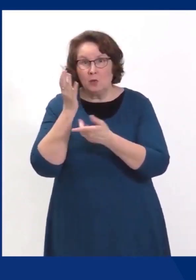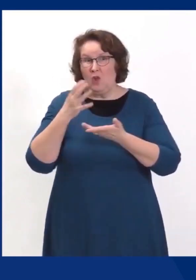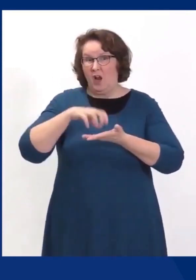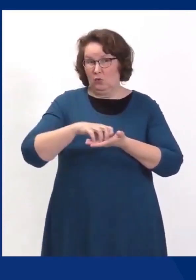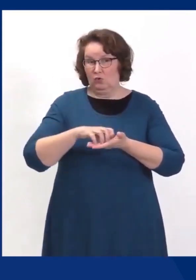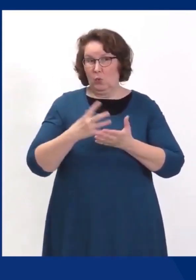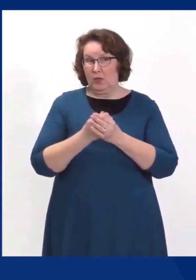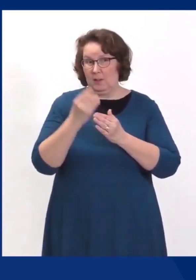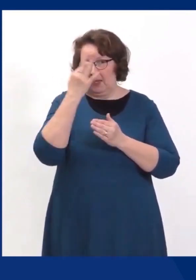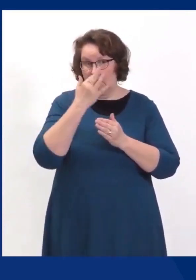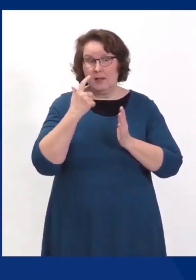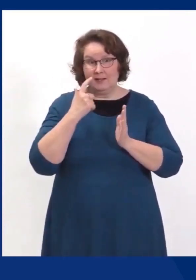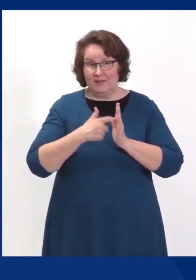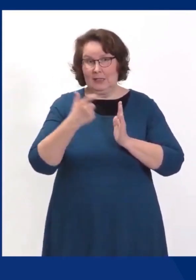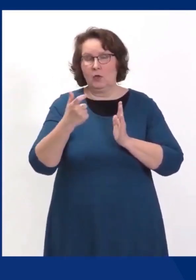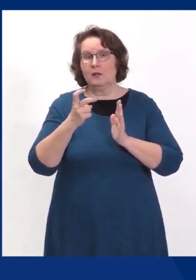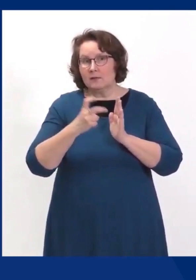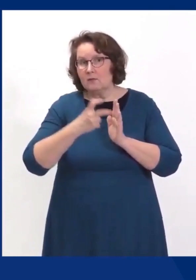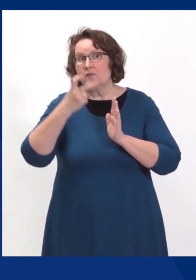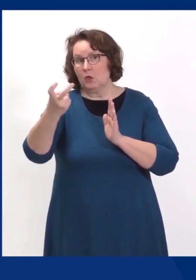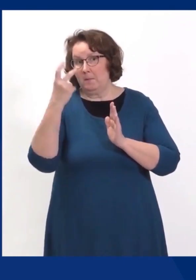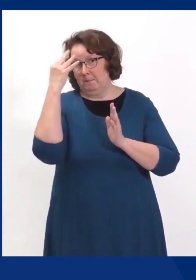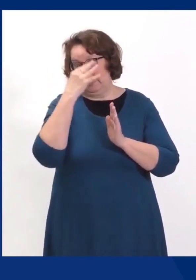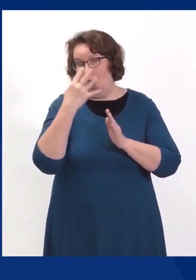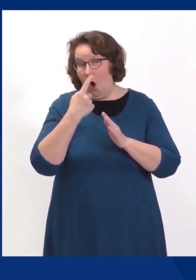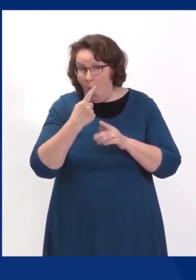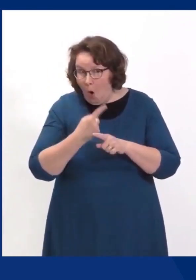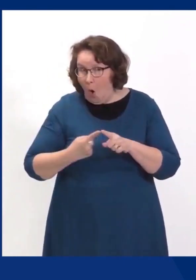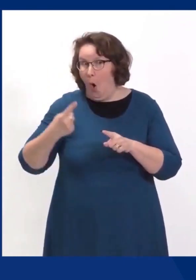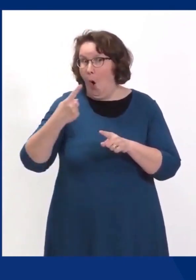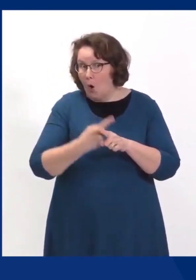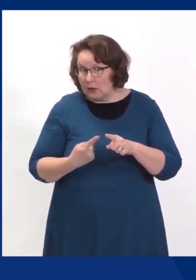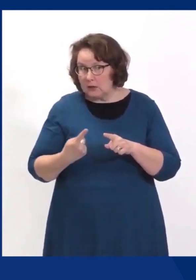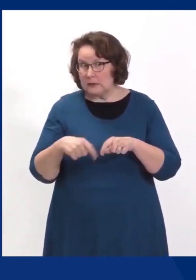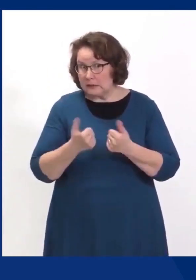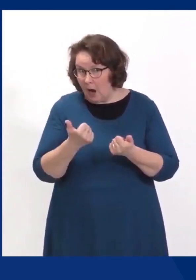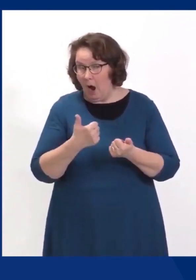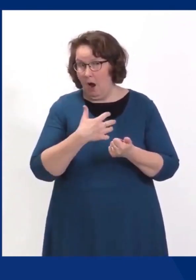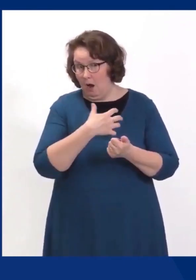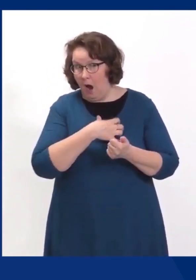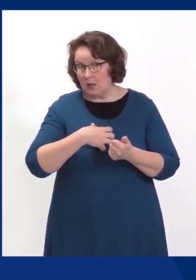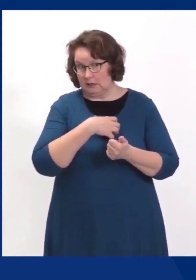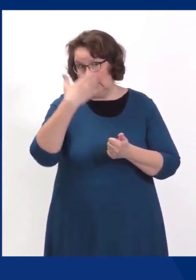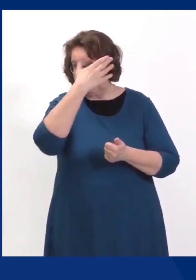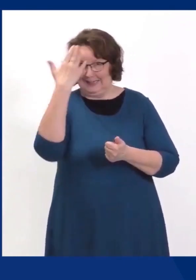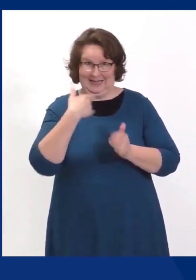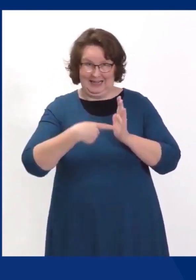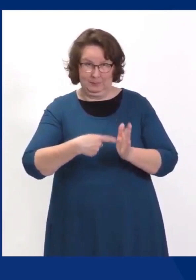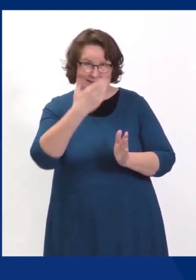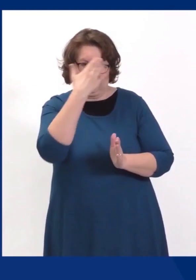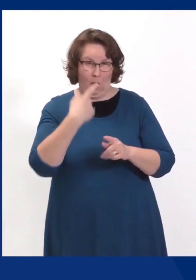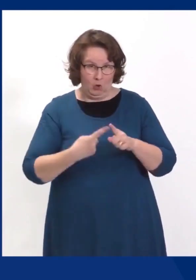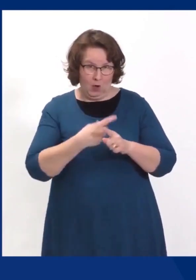yhdessä just ensi viikolla ja seuraavalla viikolla, että olisiko mahdollista päästä harrastamaan sitten jo kesällä esimerkiksi.